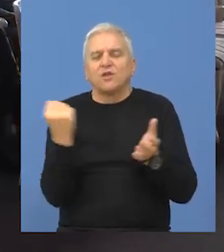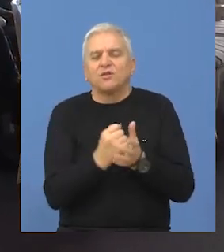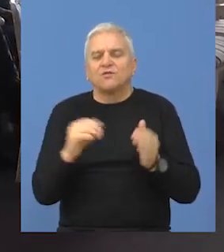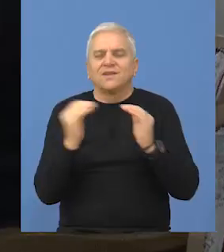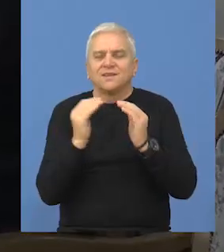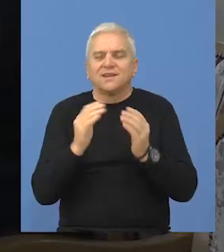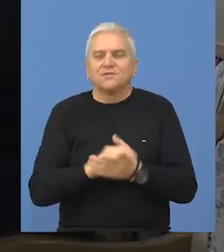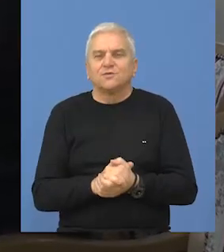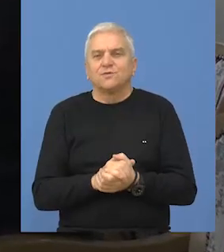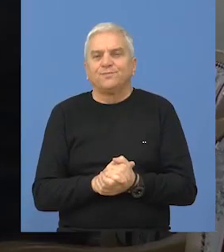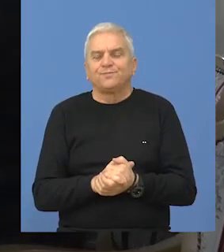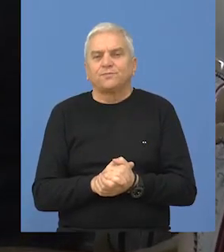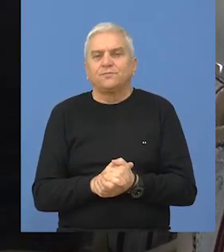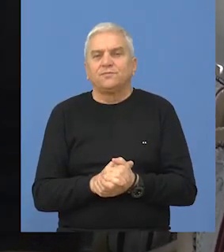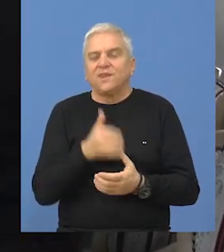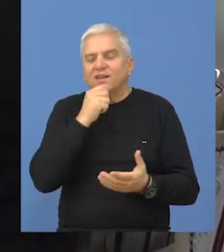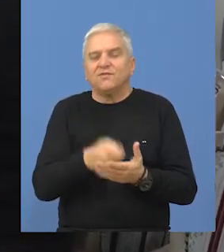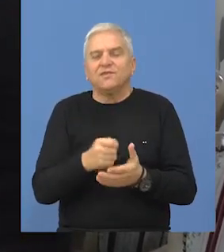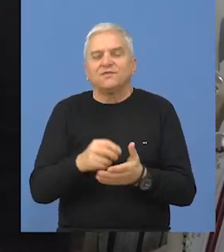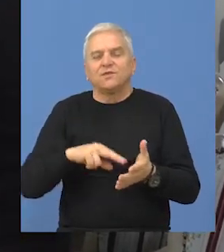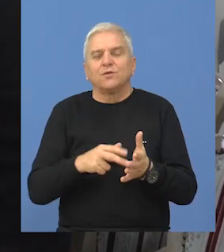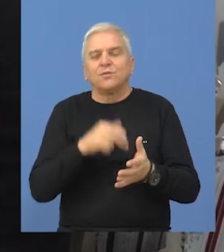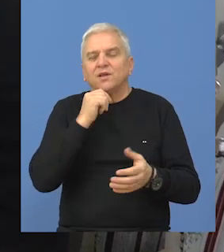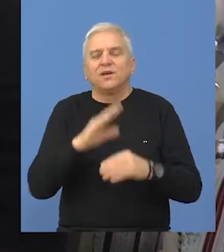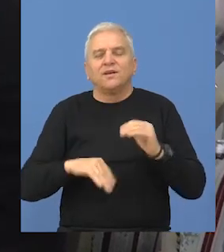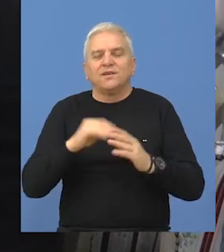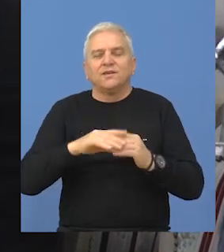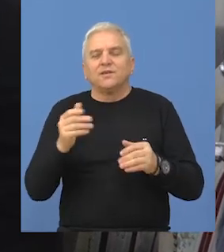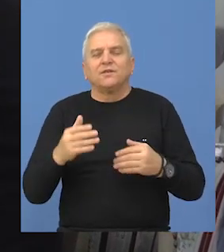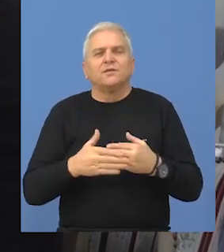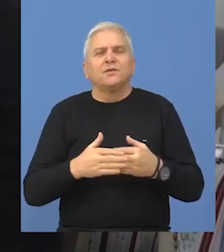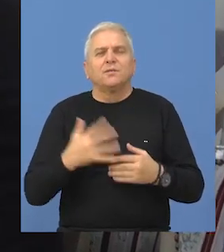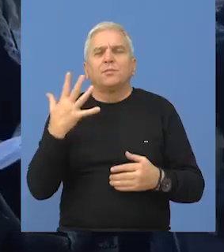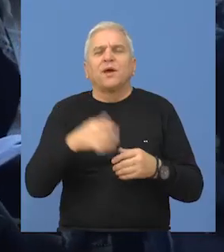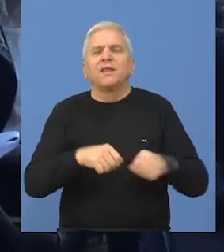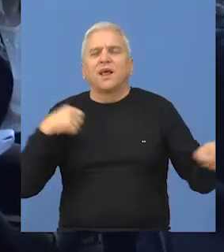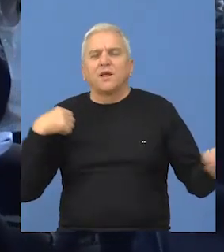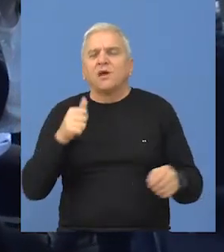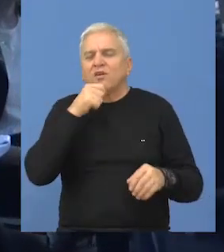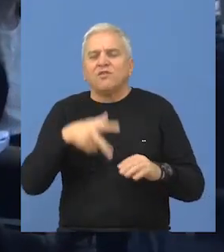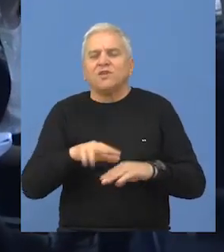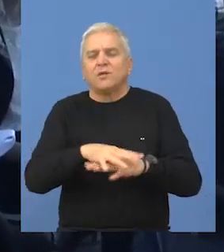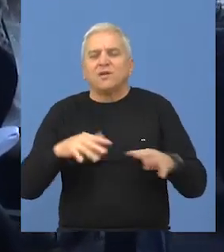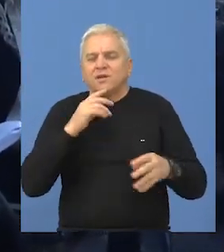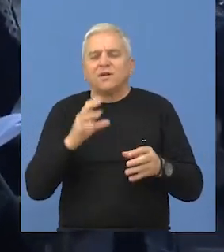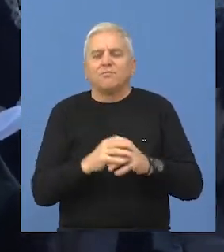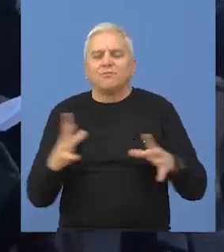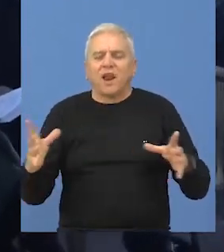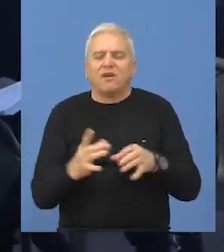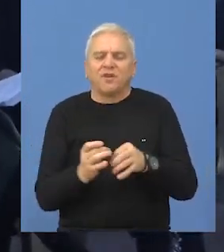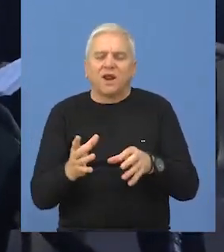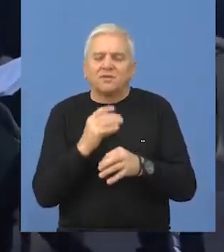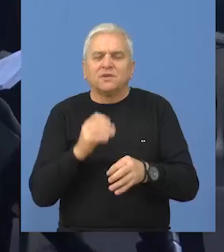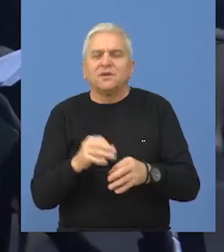dozvole i saglasnosti. Investicijom je predviđena izgradnja negde oko 3 kilometra vodovne mreže različitog